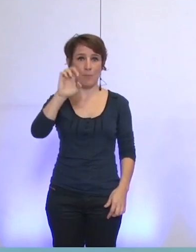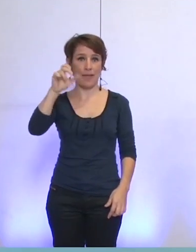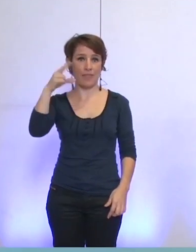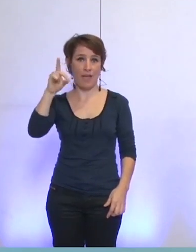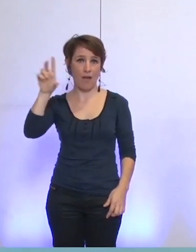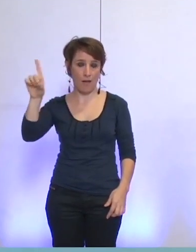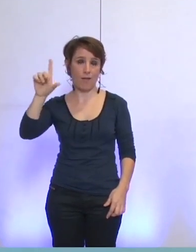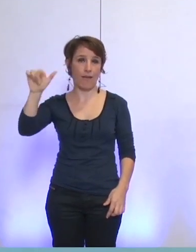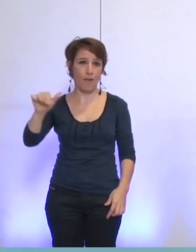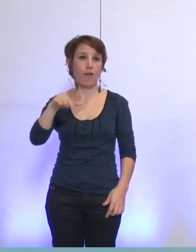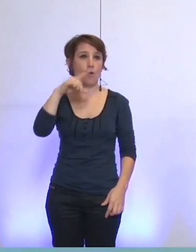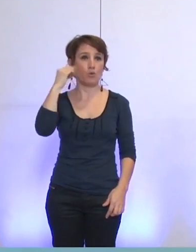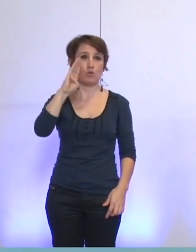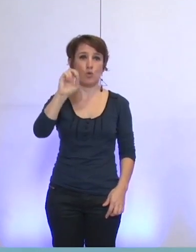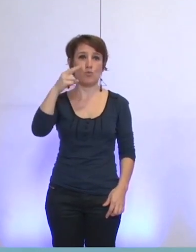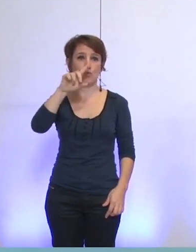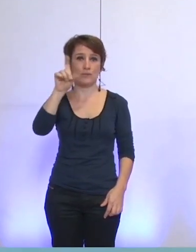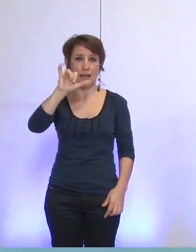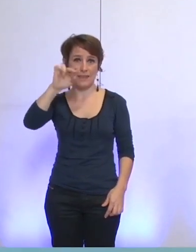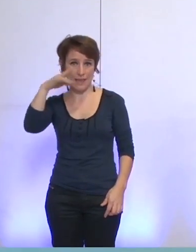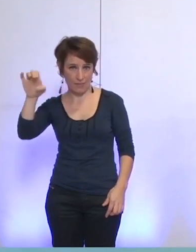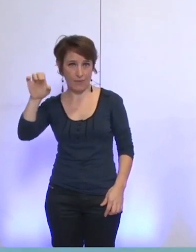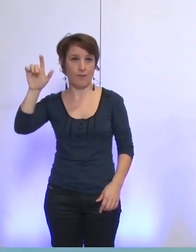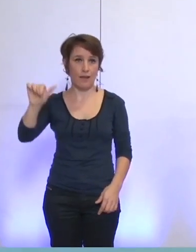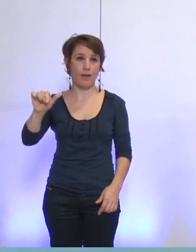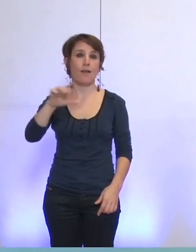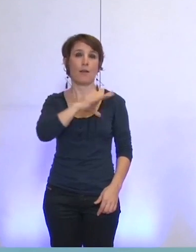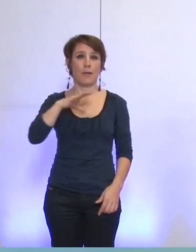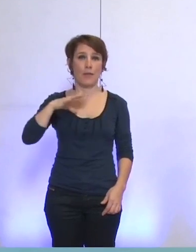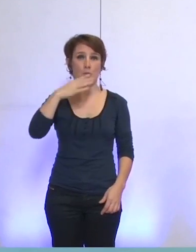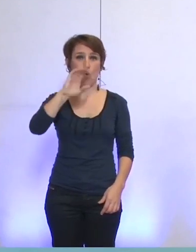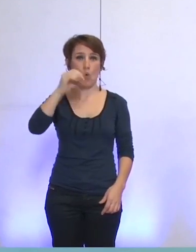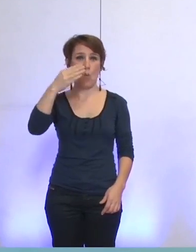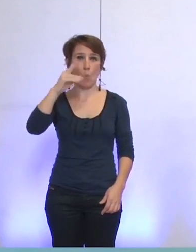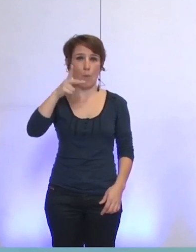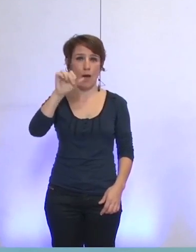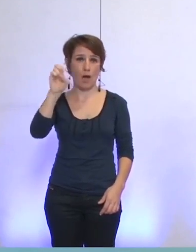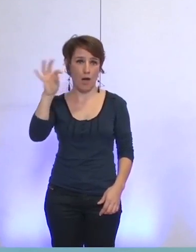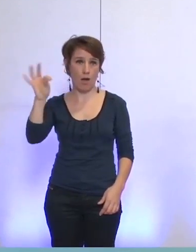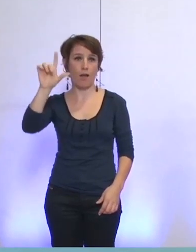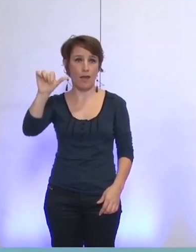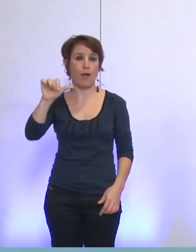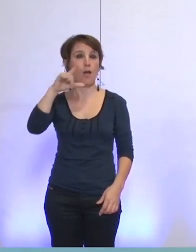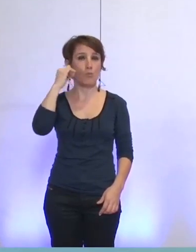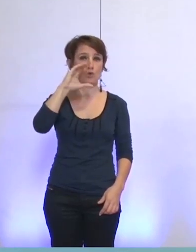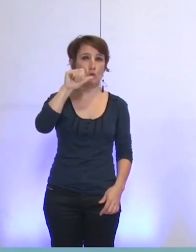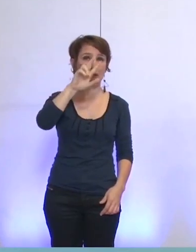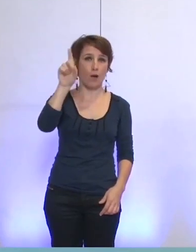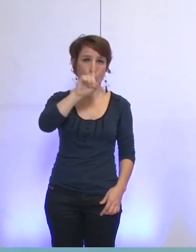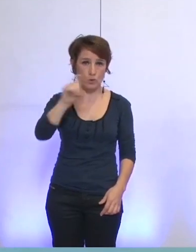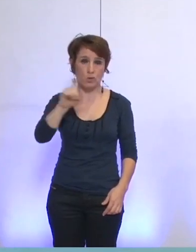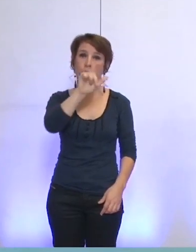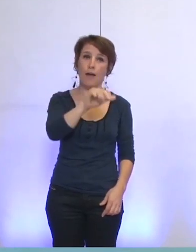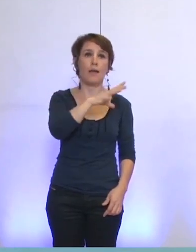Sadoc Bouzaiem, Laurence Compara, Emmanuel Carose, Marina Giraudelin,